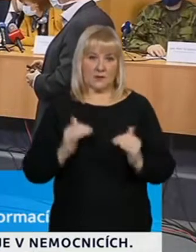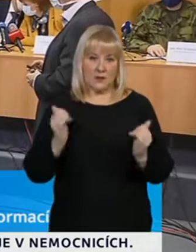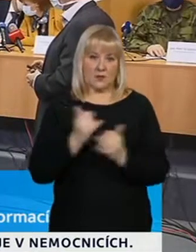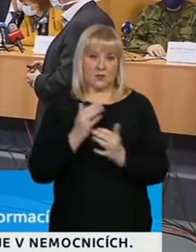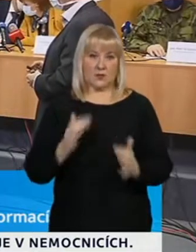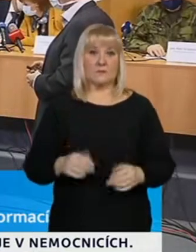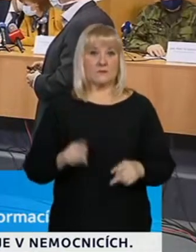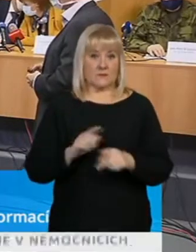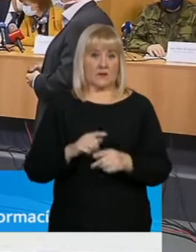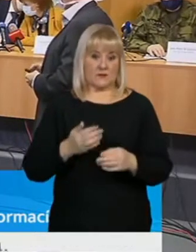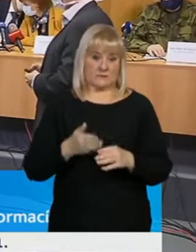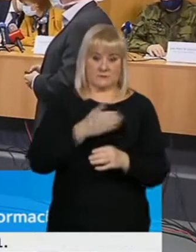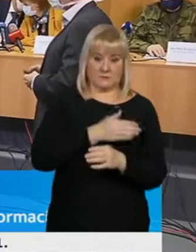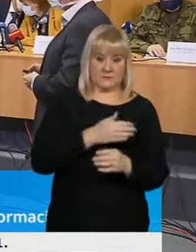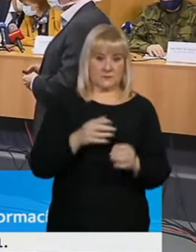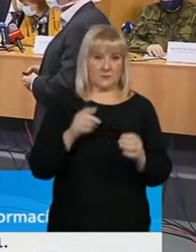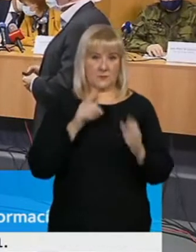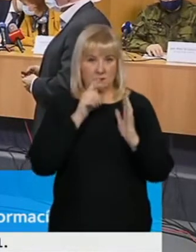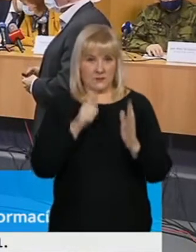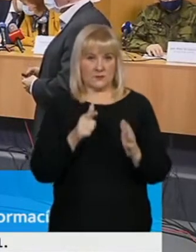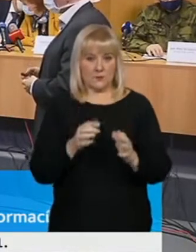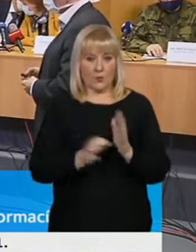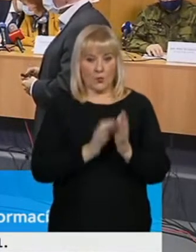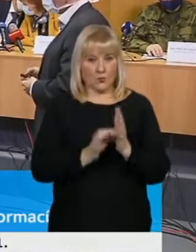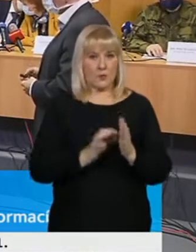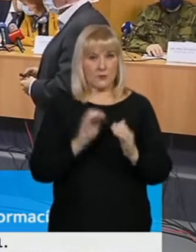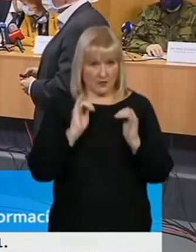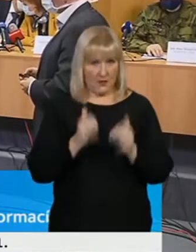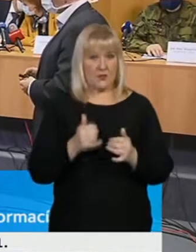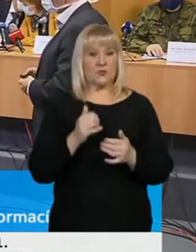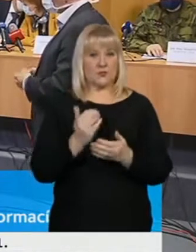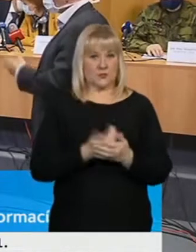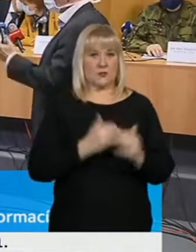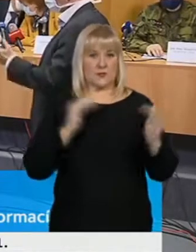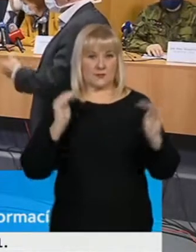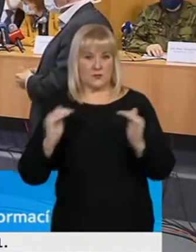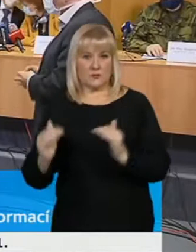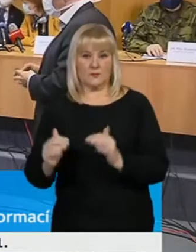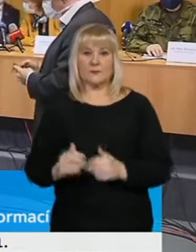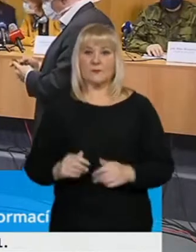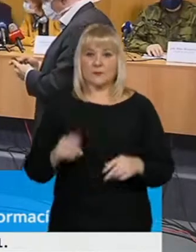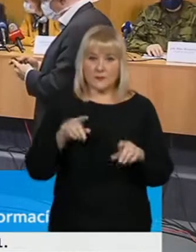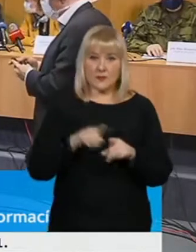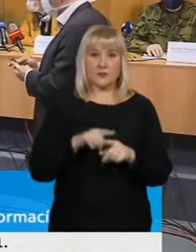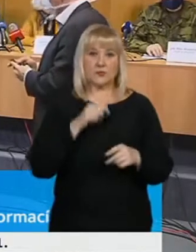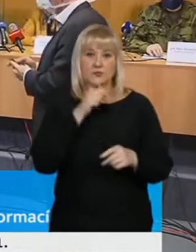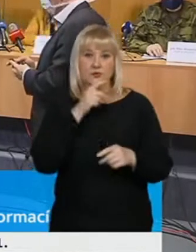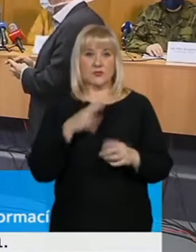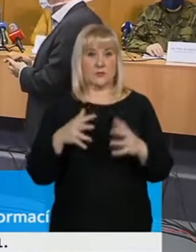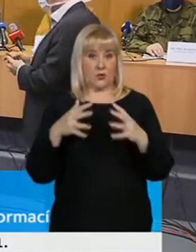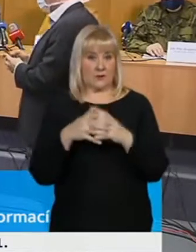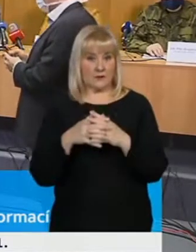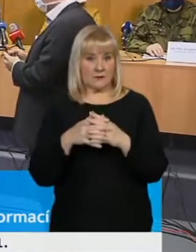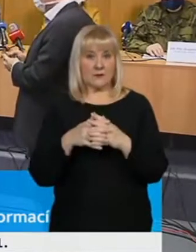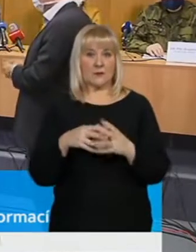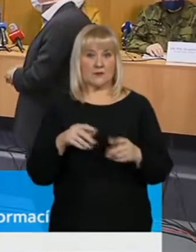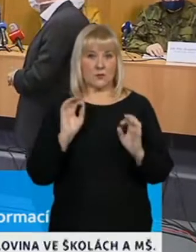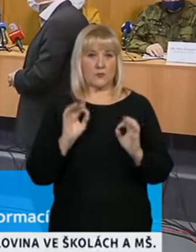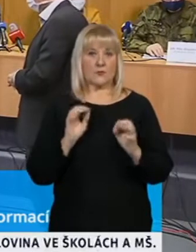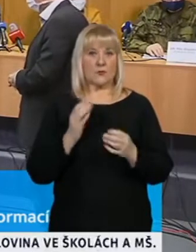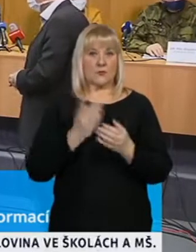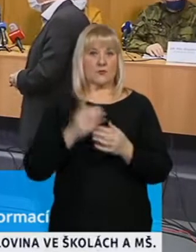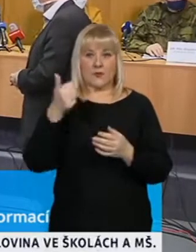nějakému poklesu došlo, což také ostatně signalizuje, stále ještě hodnota reprodučního čísla menší než jedna.